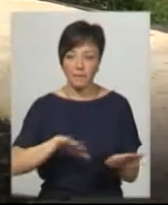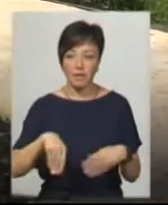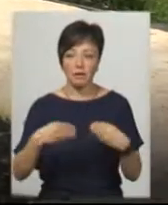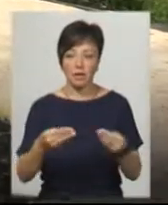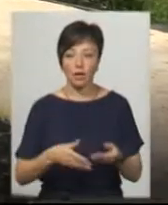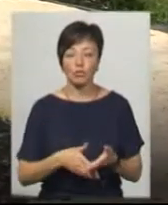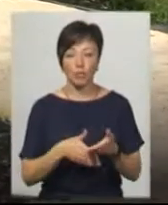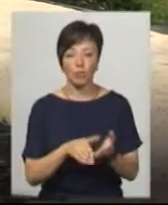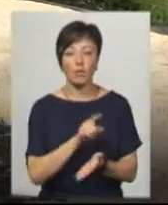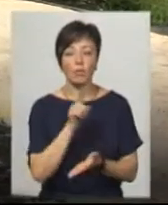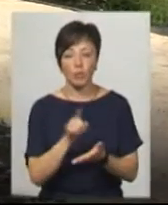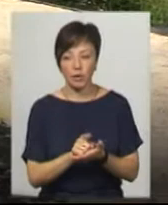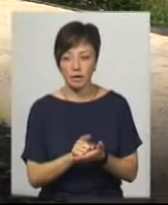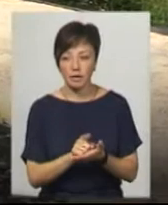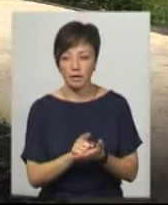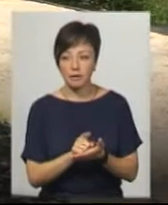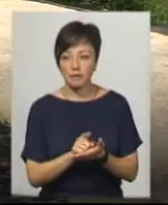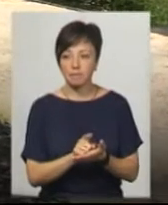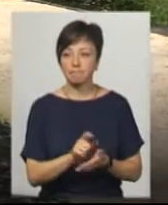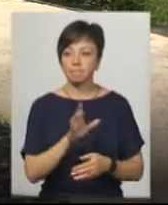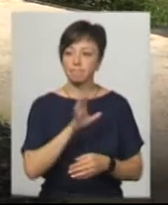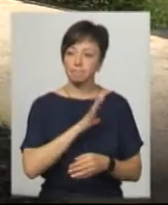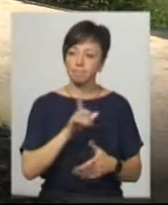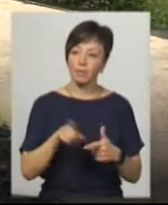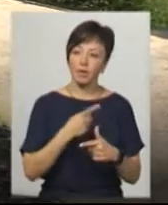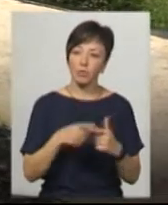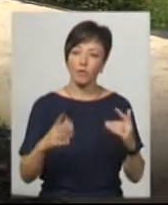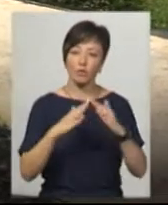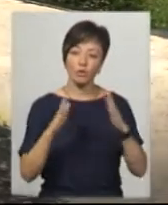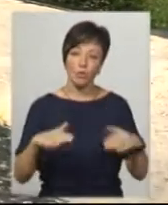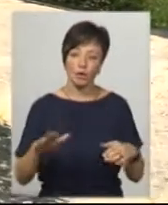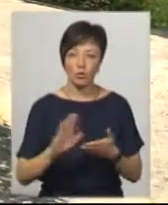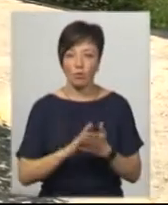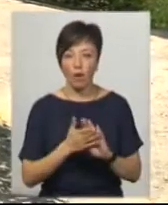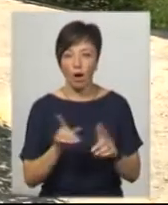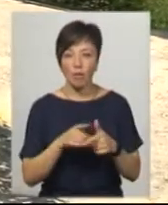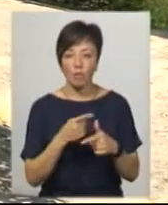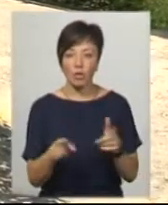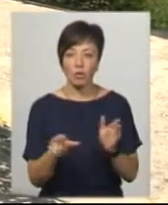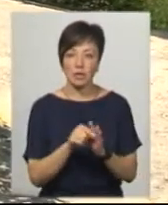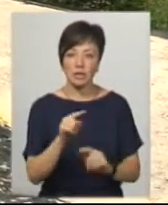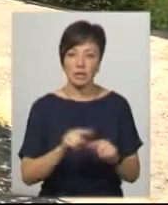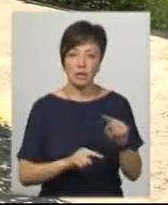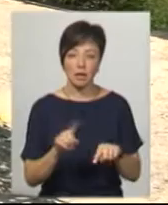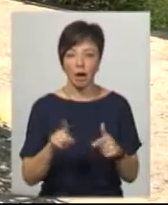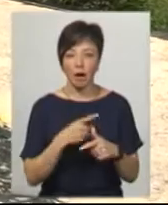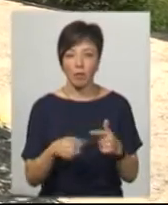допомоги повинні бути або в домашніх умовах, або з рідними, або проживати